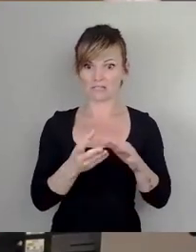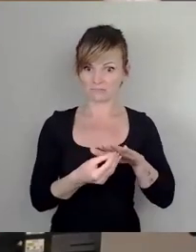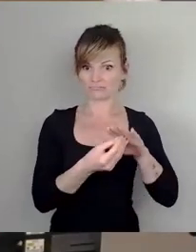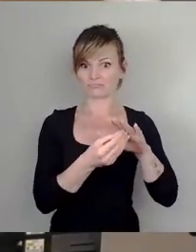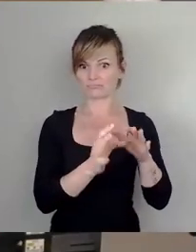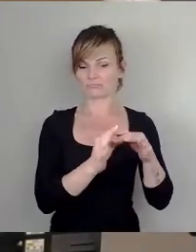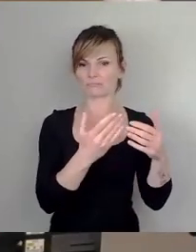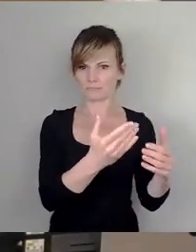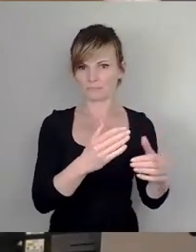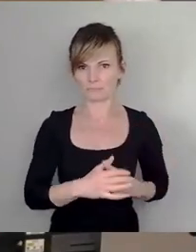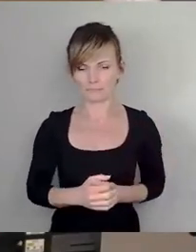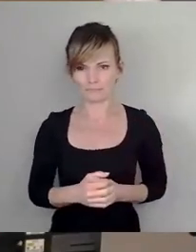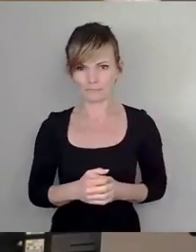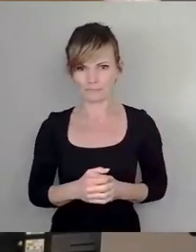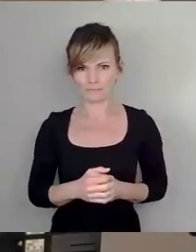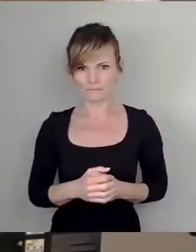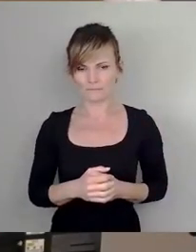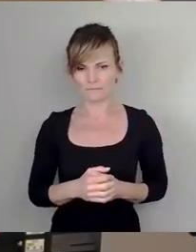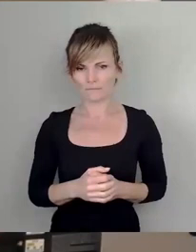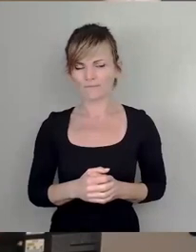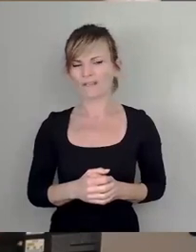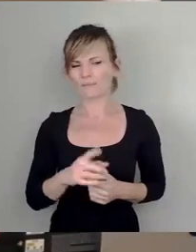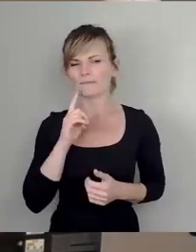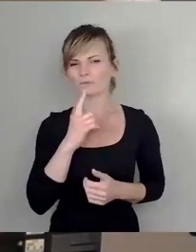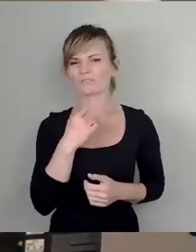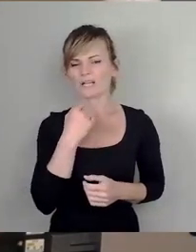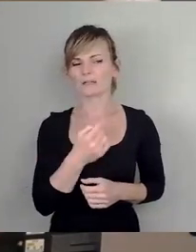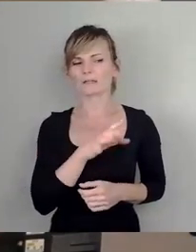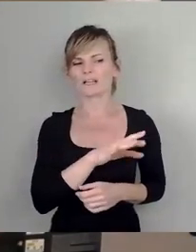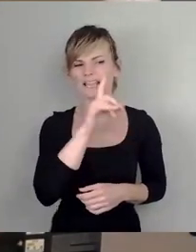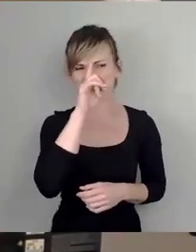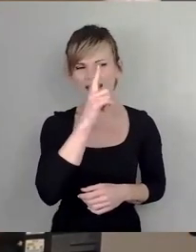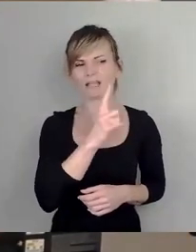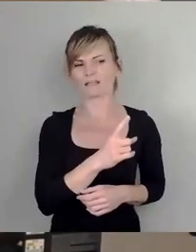sagen, auf meint, dies zu tun und auf der anderen Seite